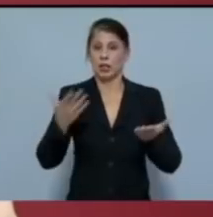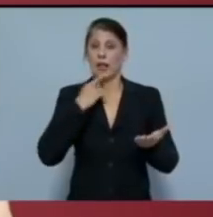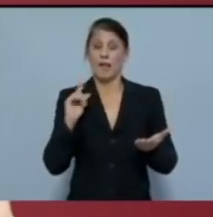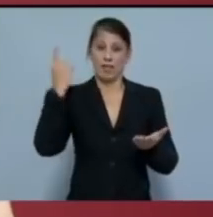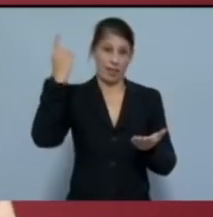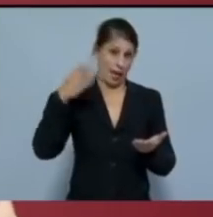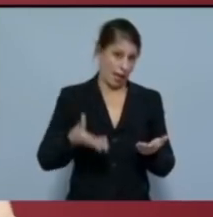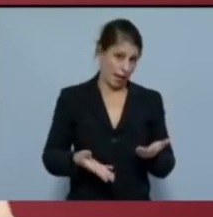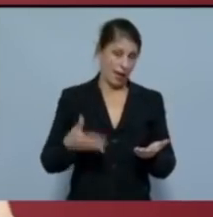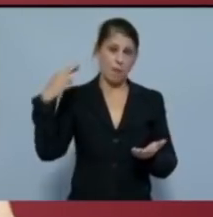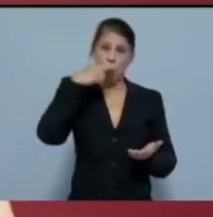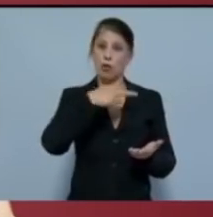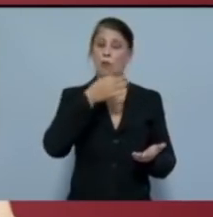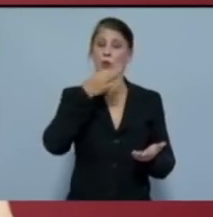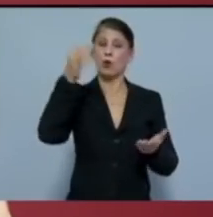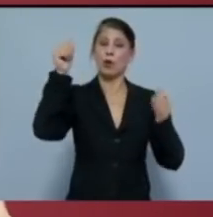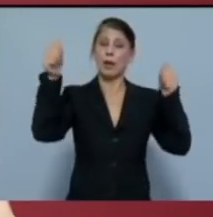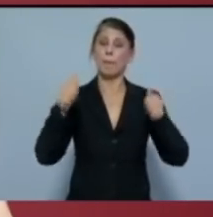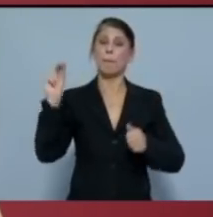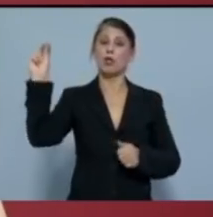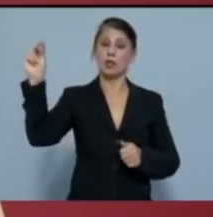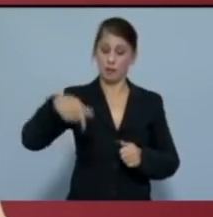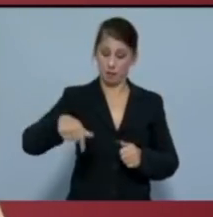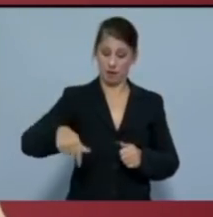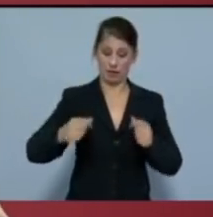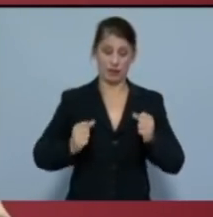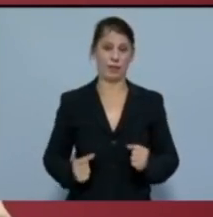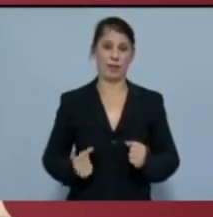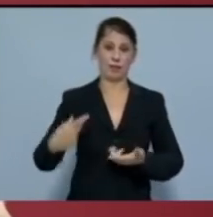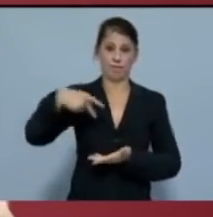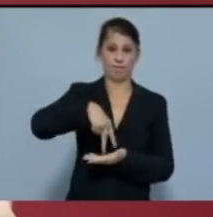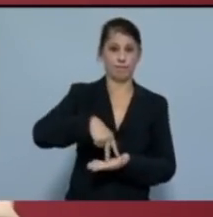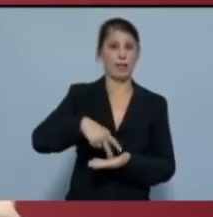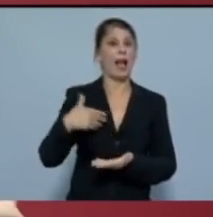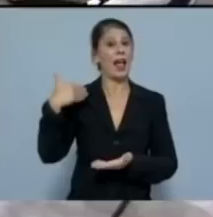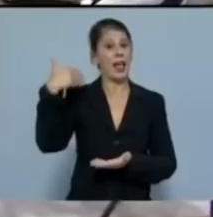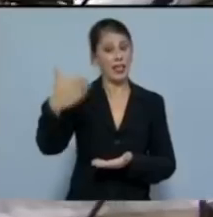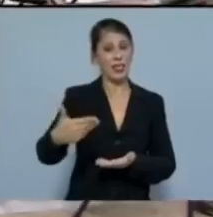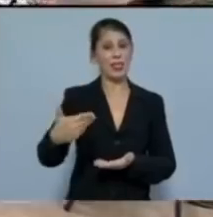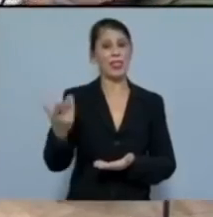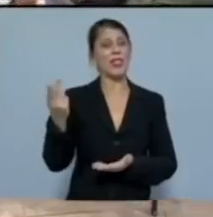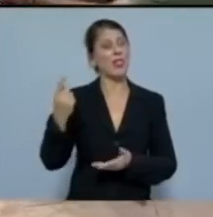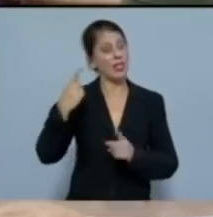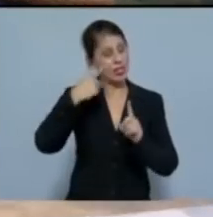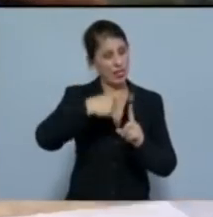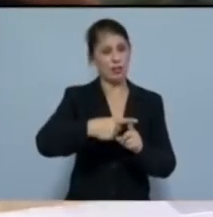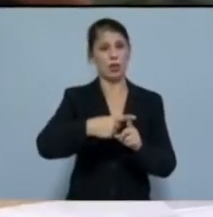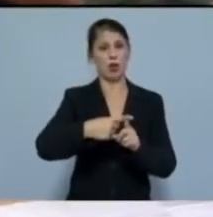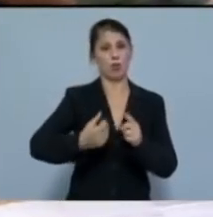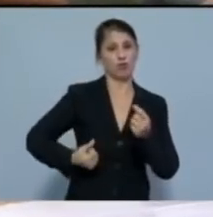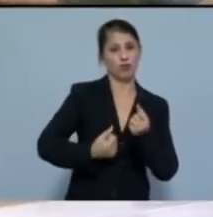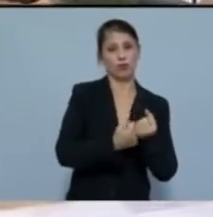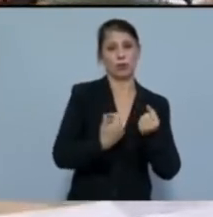Πρωθυπουργός υποσχέθηκε από αυτό εδώ το βήμα ότι θα γίνει θετικό υπέρ των νέων παντού γέρνει